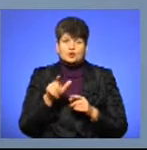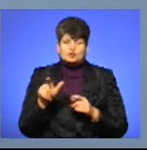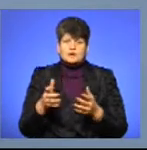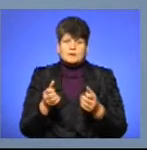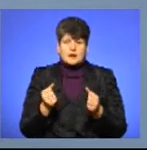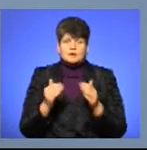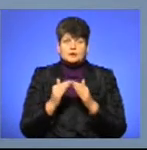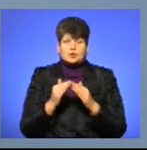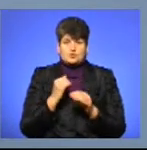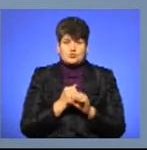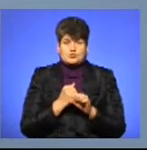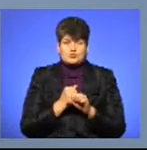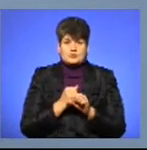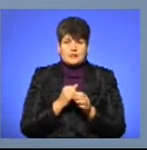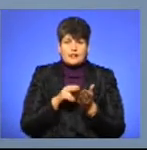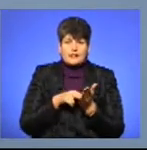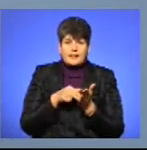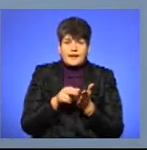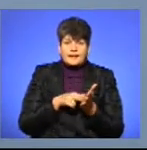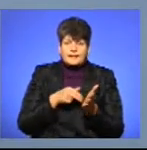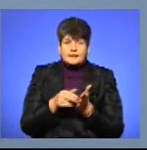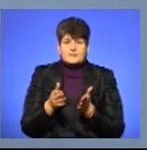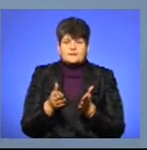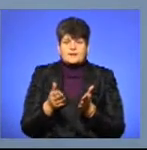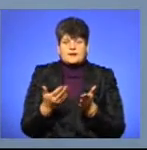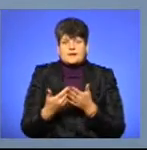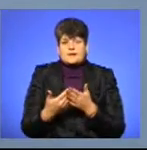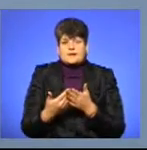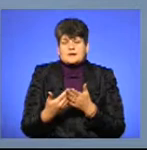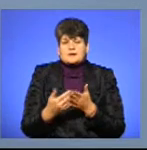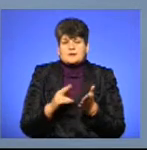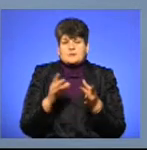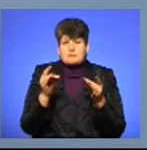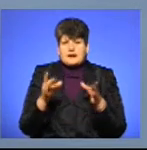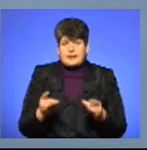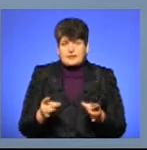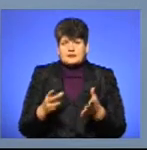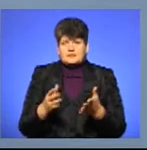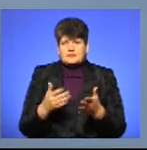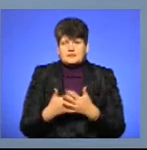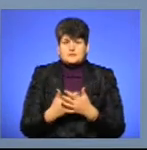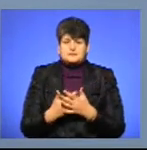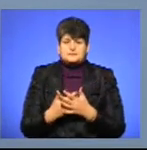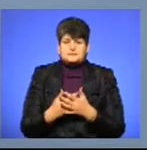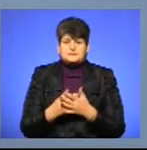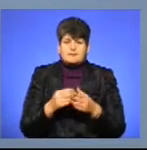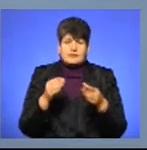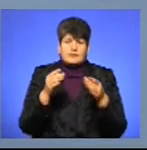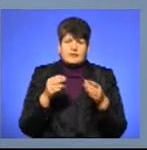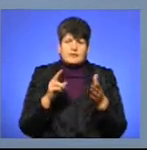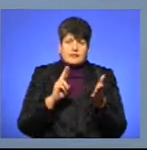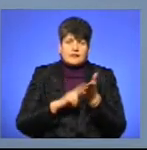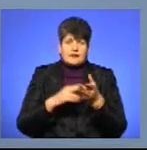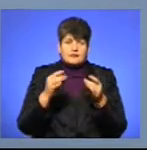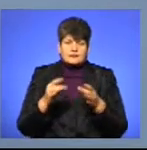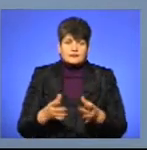надовну роботу, тобто клеїти от бумажні пакети, так само відповідно конверти